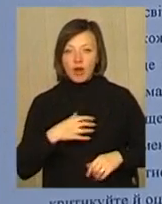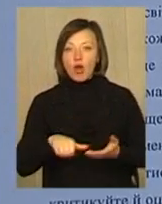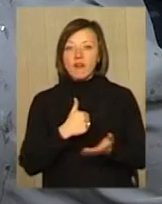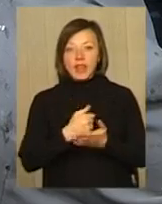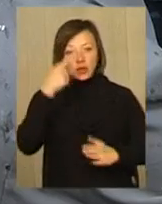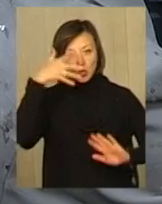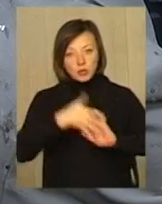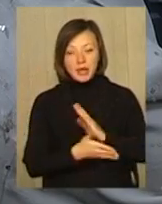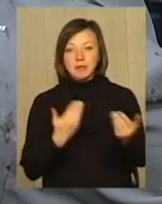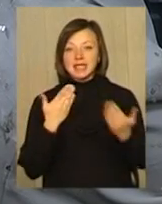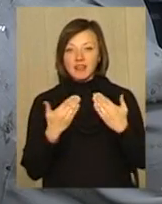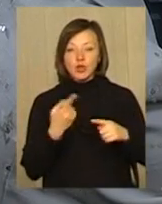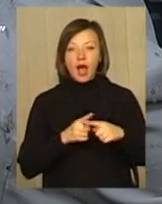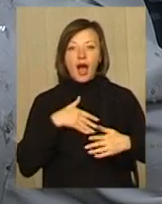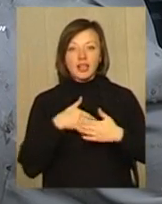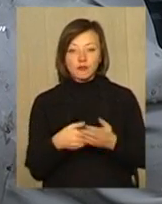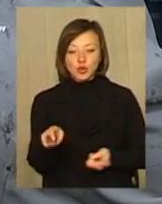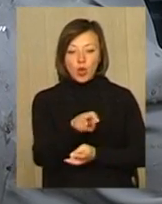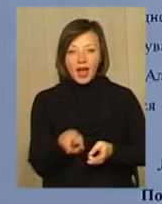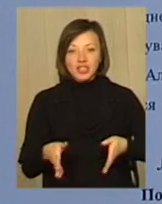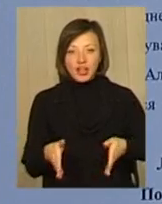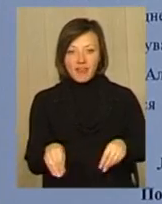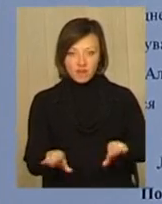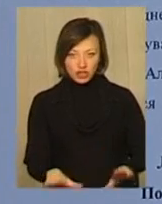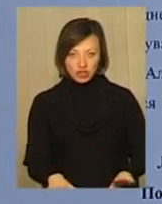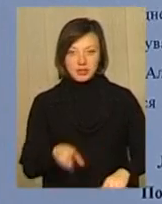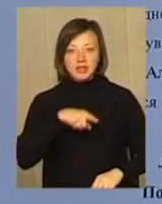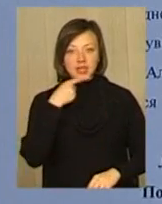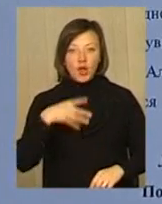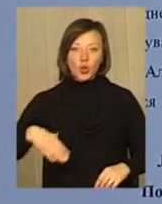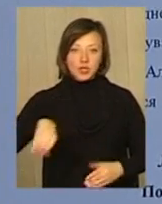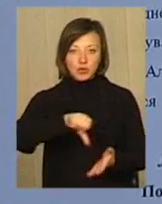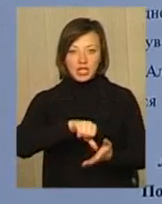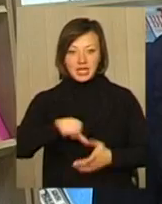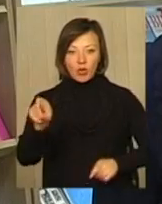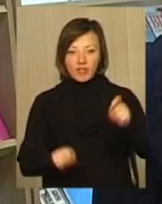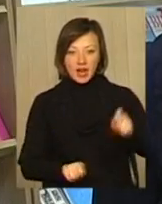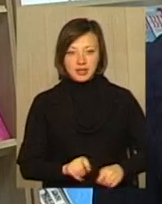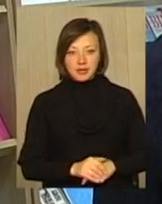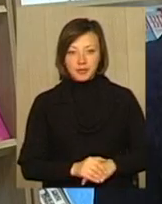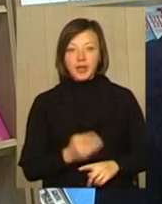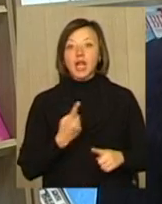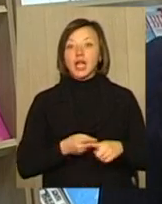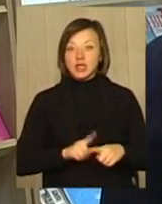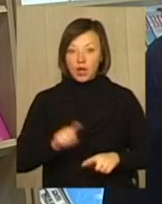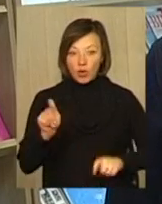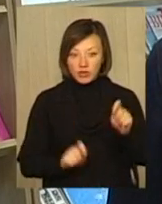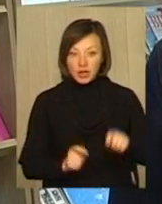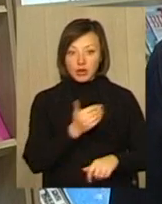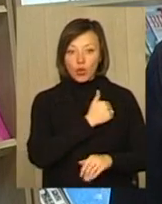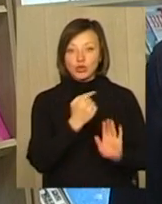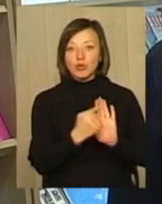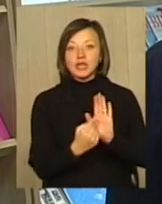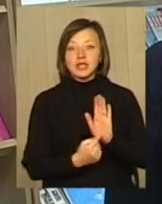розумінням ставитися до них і активно шукати методи і шляхи вирішення, наголосили усі учасники конференції. І на цій конференції вони хочуть